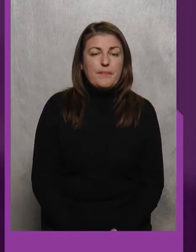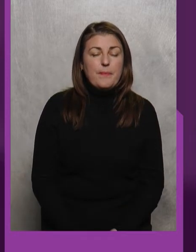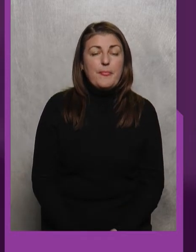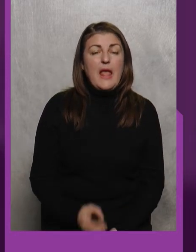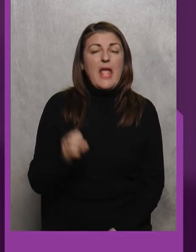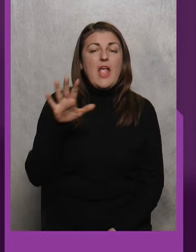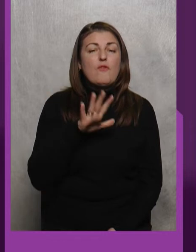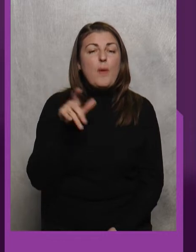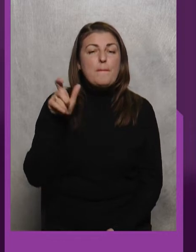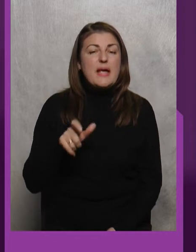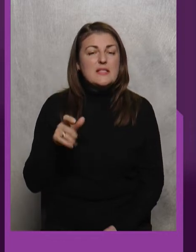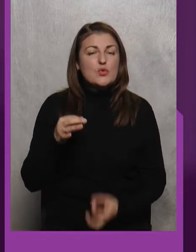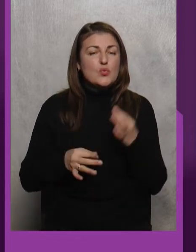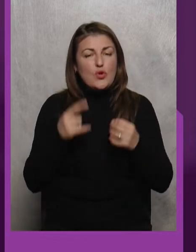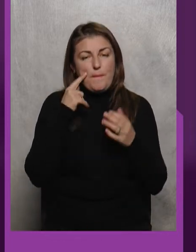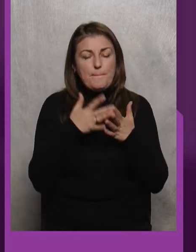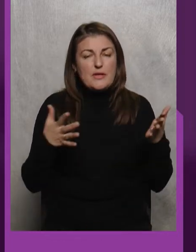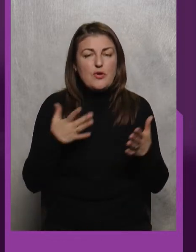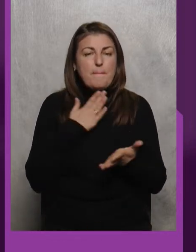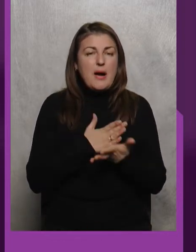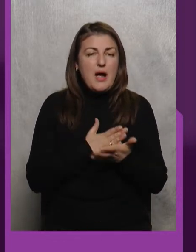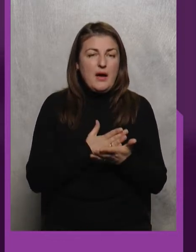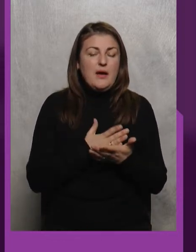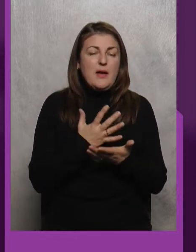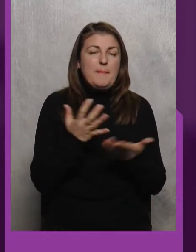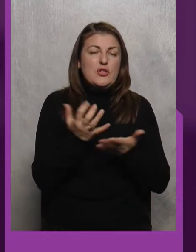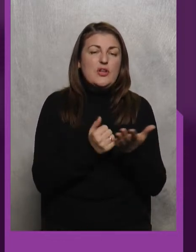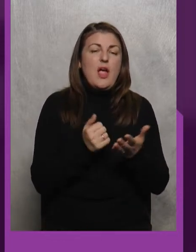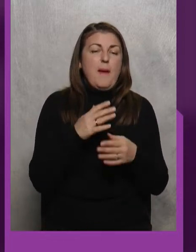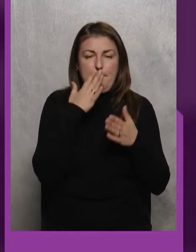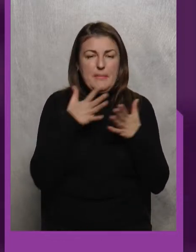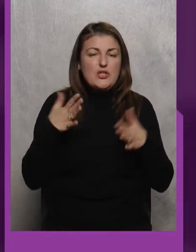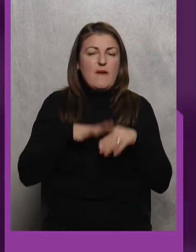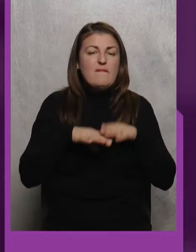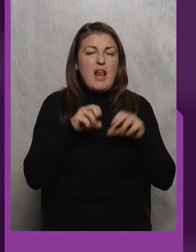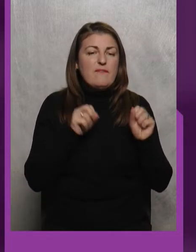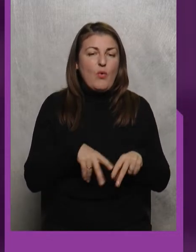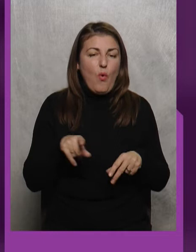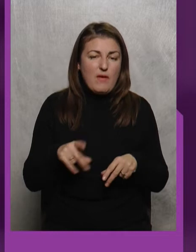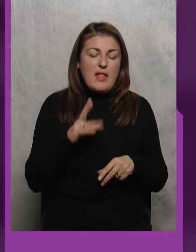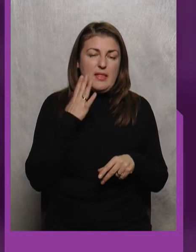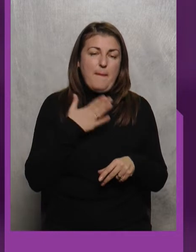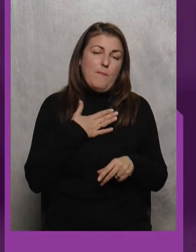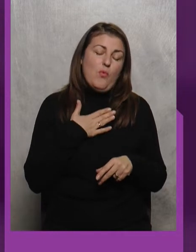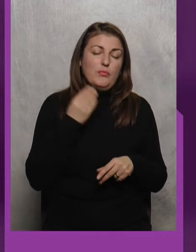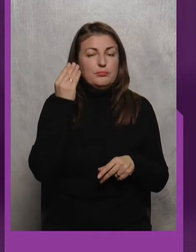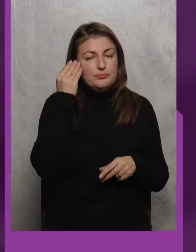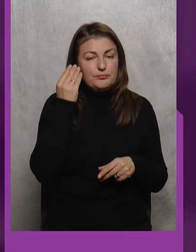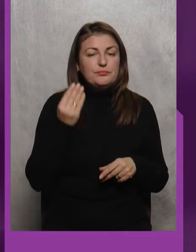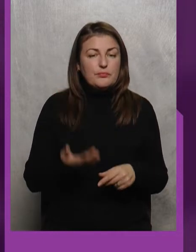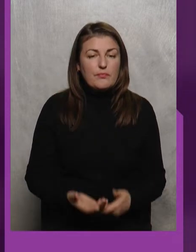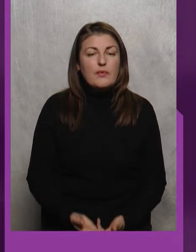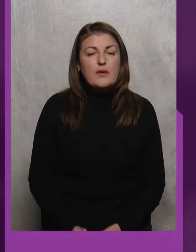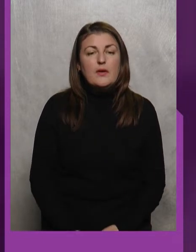Європейські судді Мають більшу квоту Більш кваліфіковані На мій суб'єктивний погляд